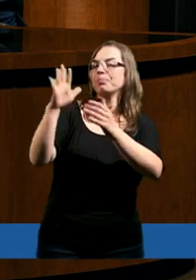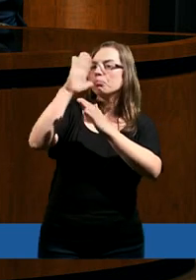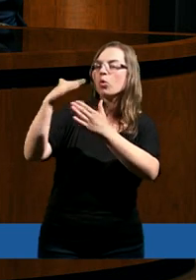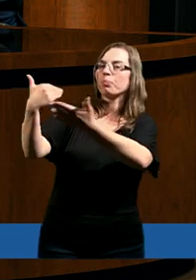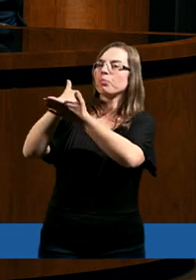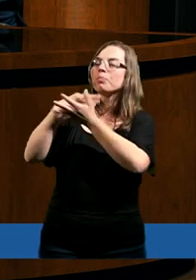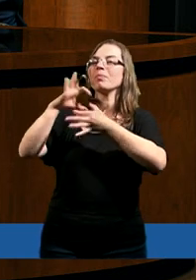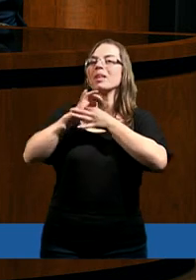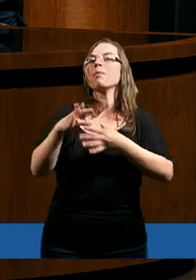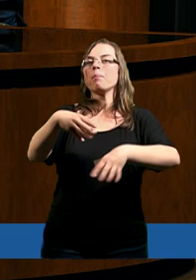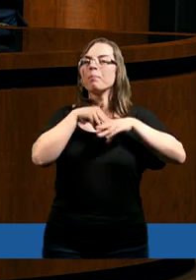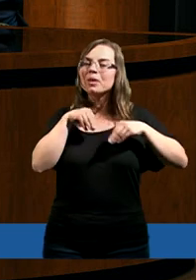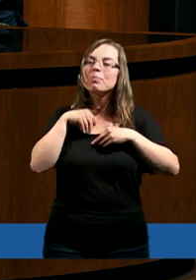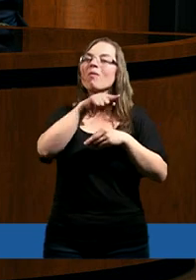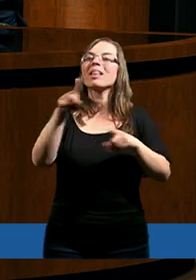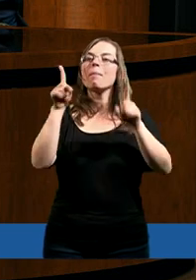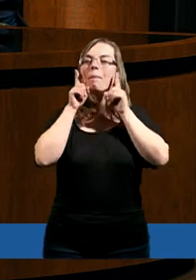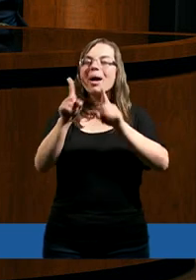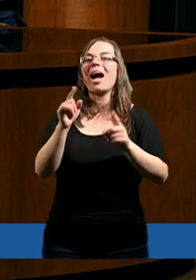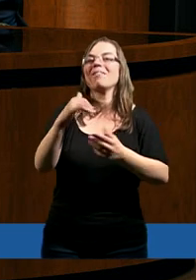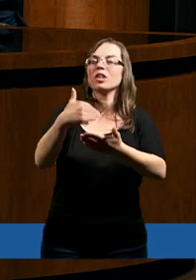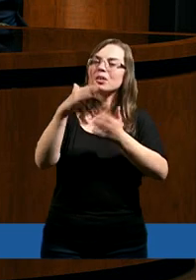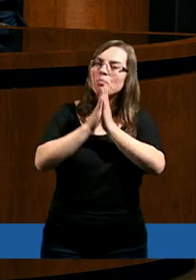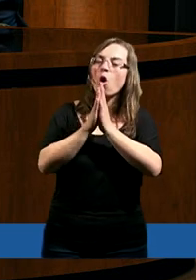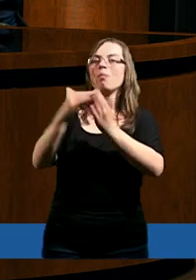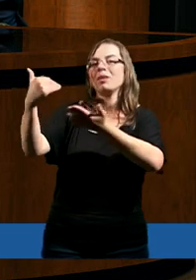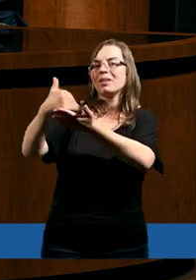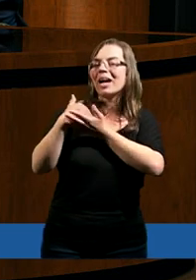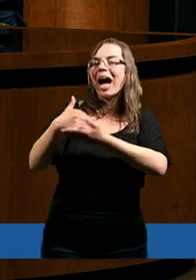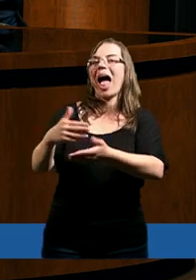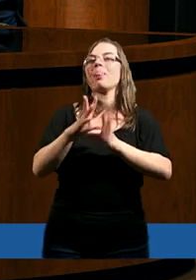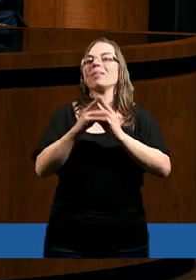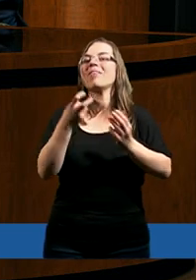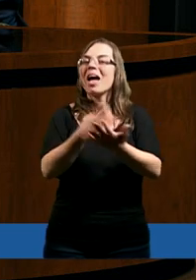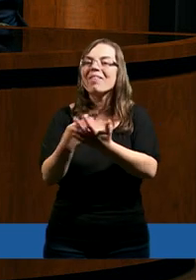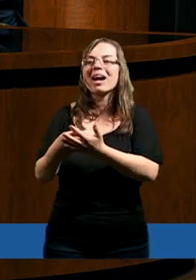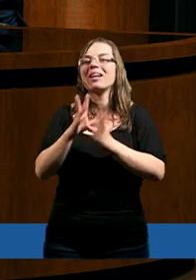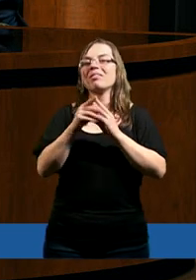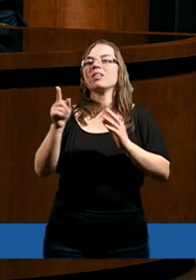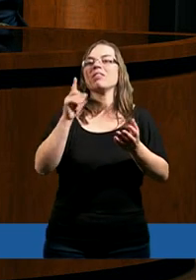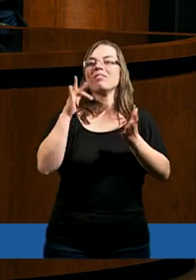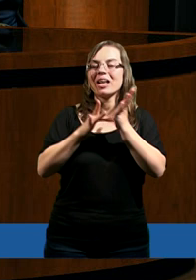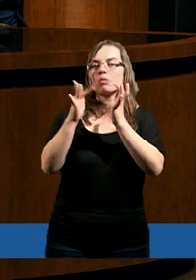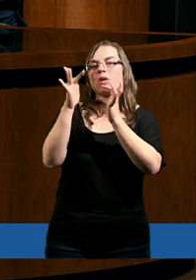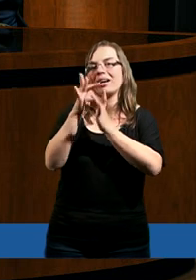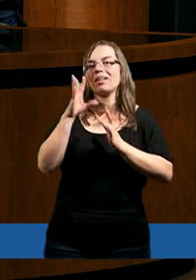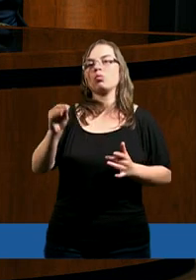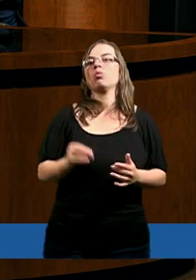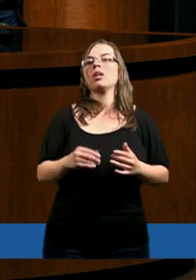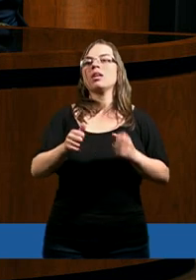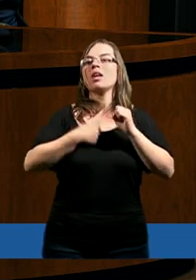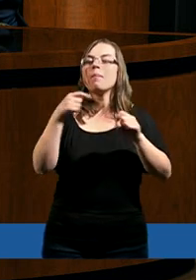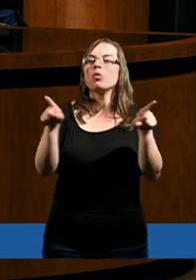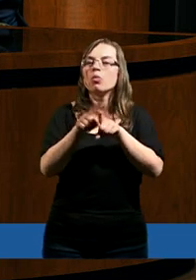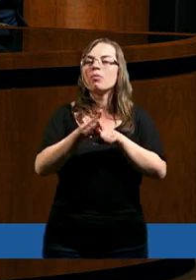uciekali od nich, przyjmowali tą prostą drogę Pana, Ewangelię Jezusa Chrystusa,